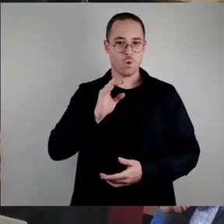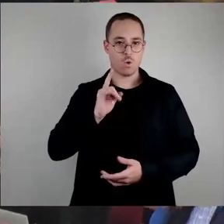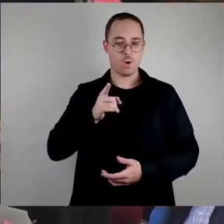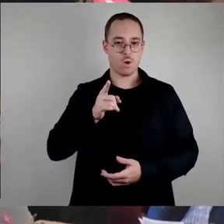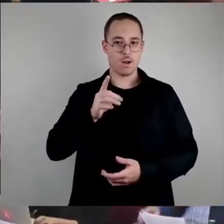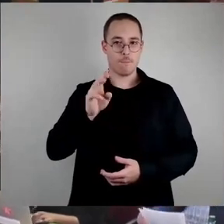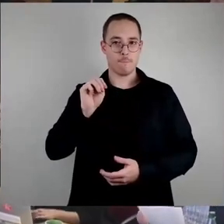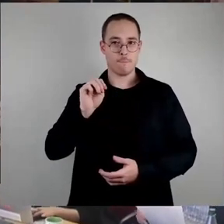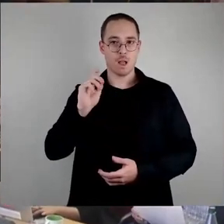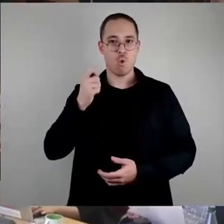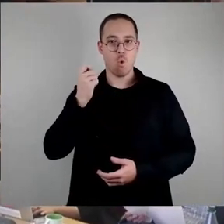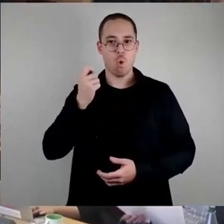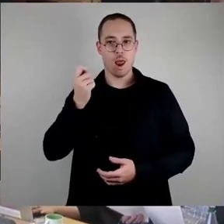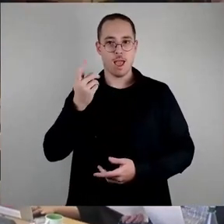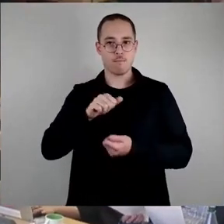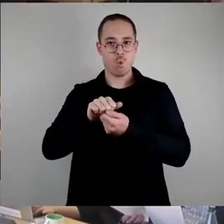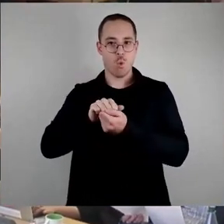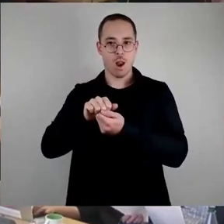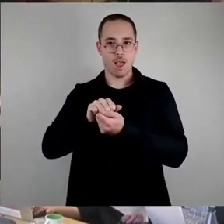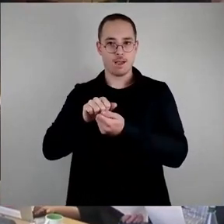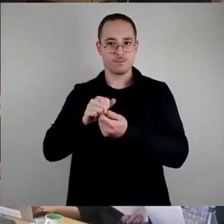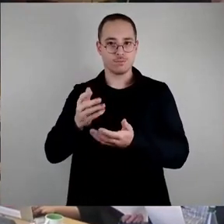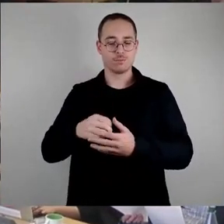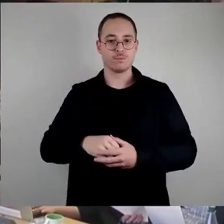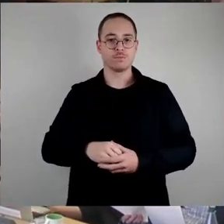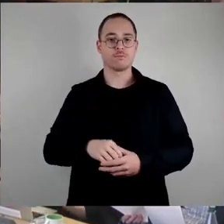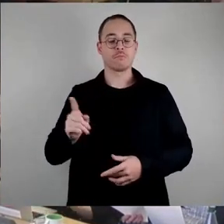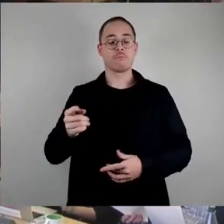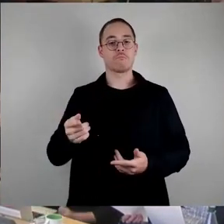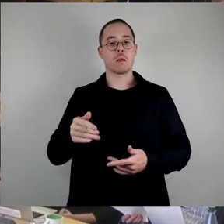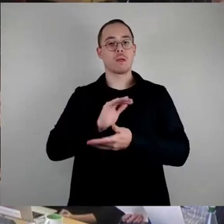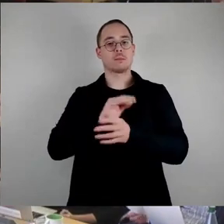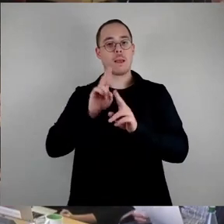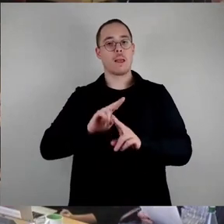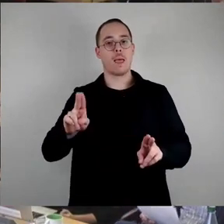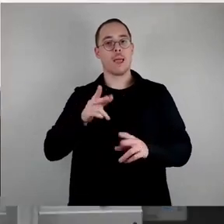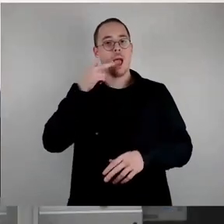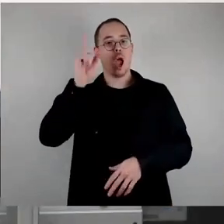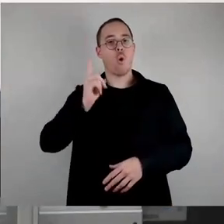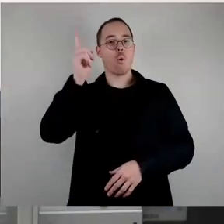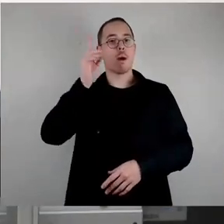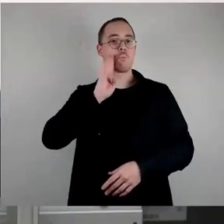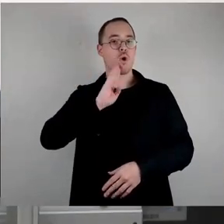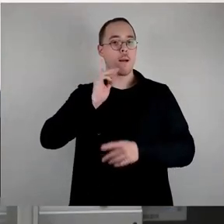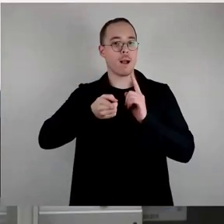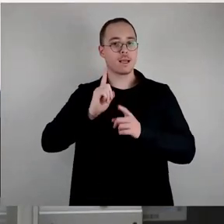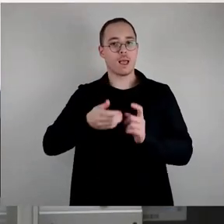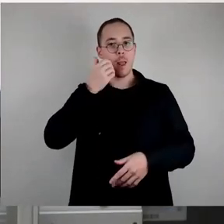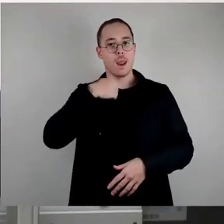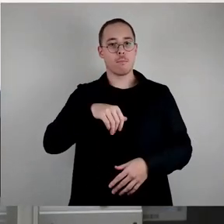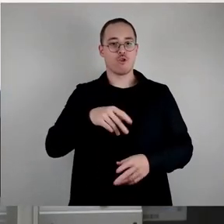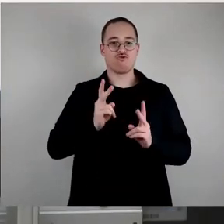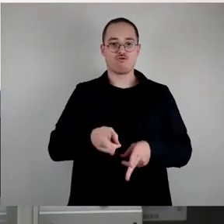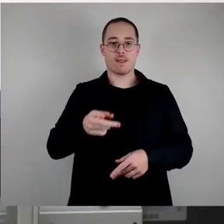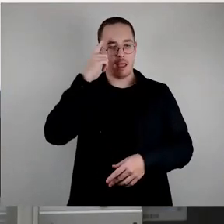Ja, sehr geehrter Herr Oberbürgermeister, liebe Stadträtinnen der demokratischen Fraktion, liebe Zuschauerinnen. Ich mache es relativ